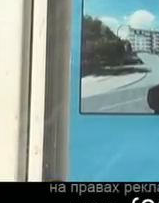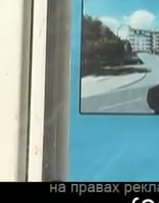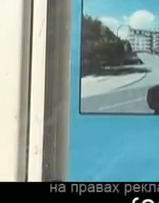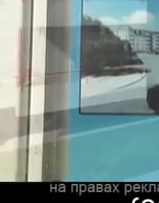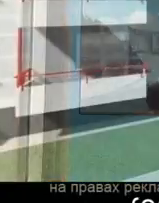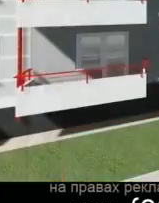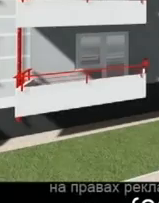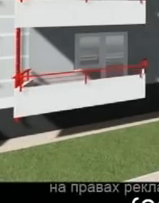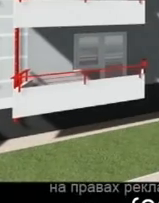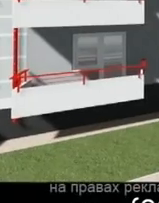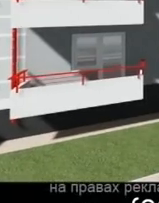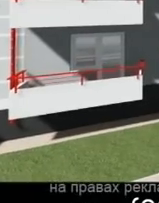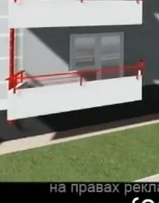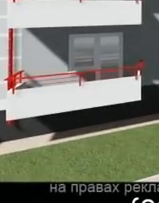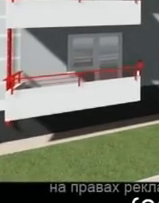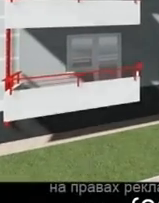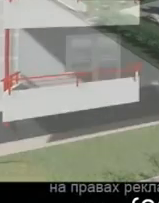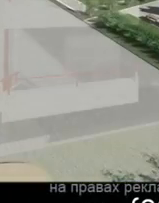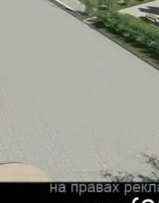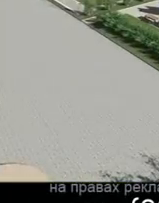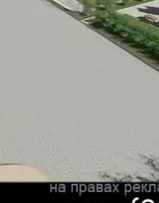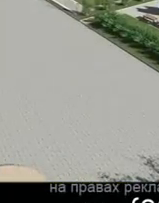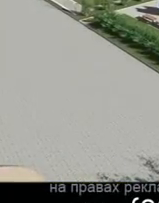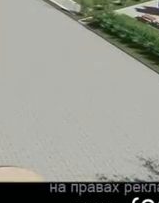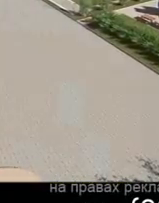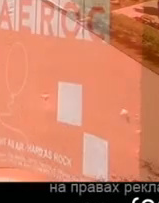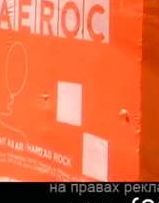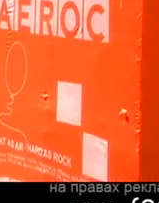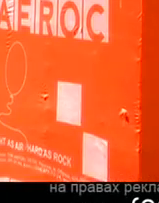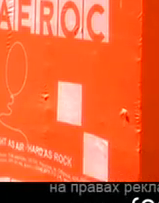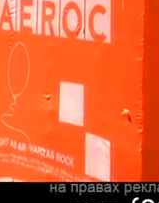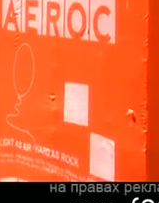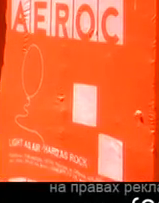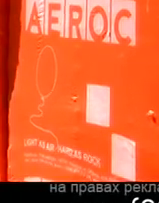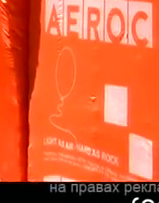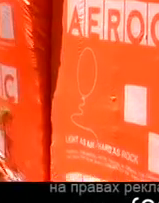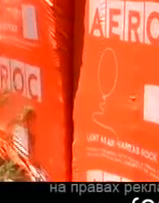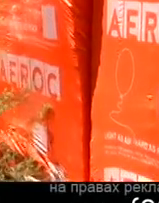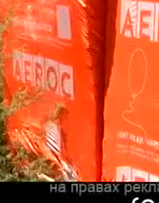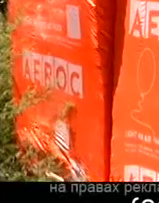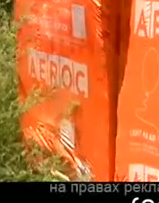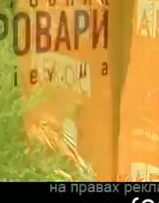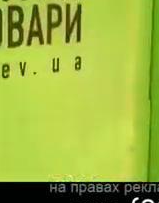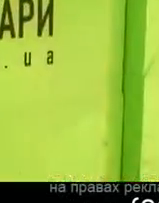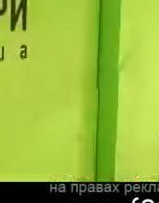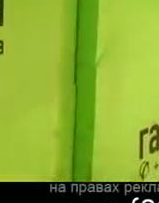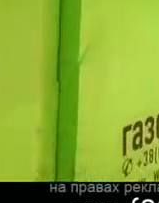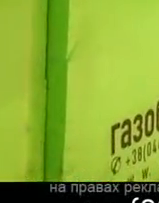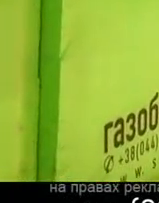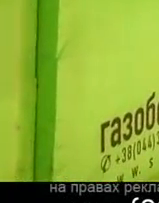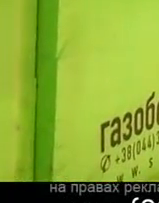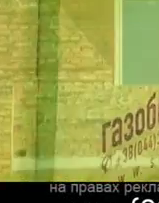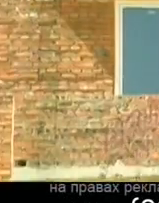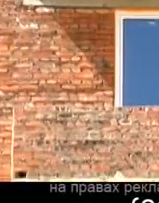метрів квадратних. Софійський портал – це, перш за все, якісне житло. Будинок зведений із матеріалів кращих світових виробників. За